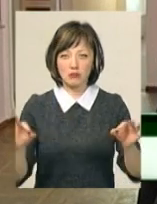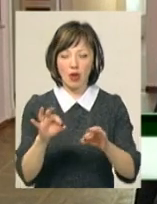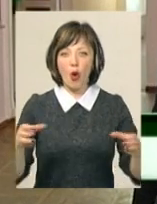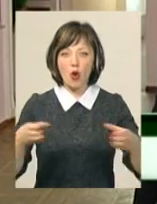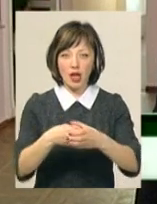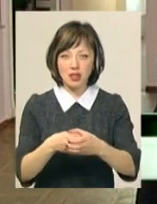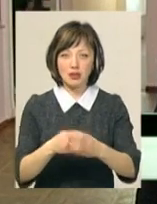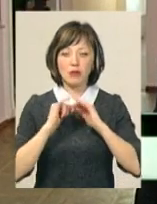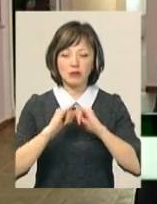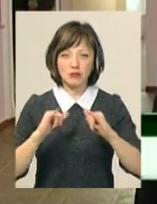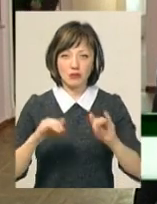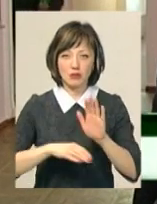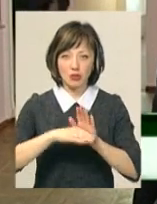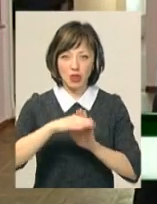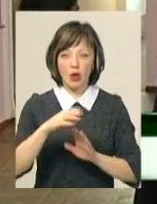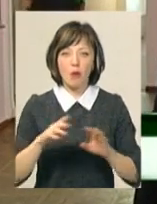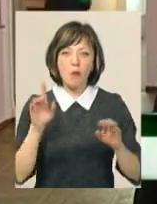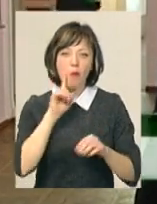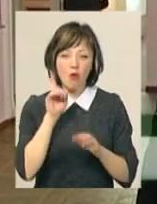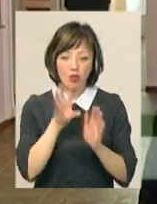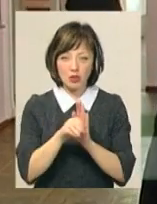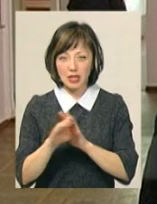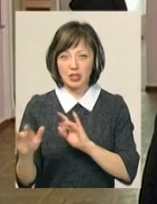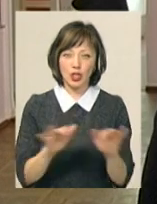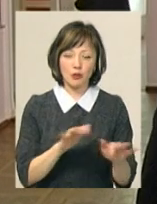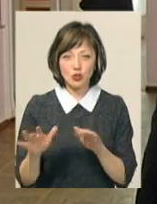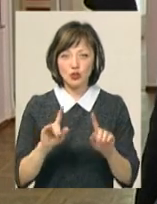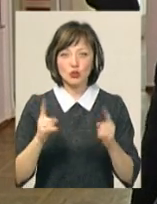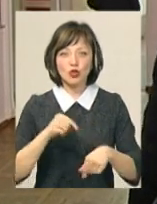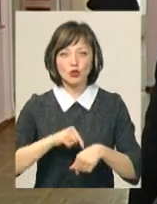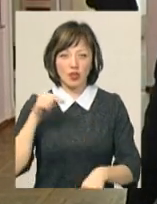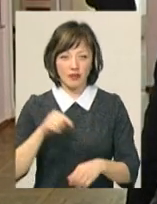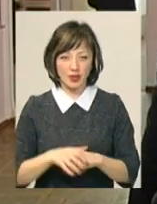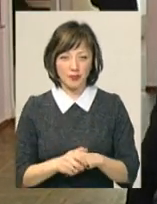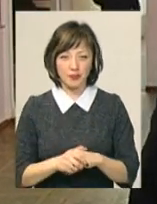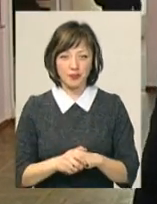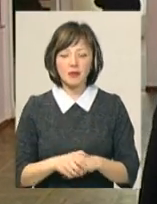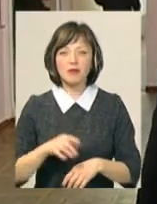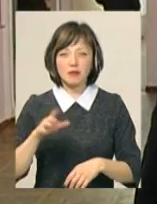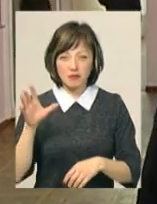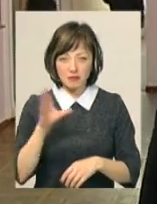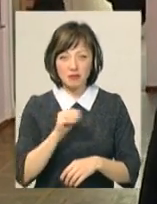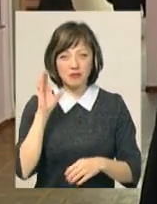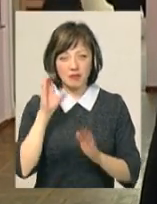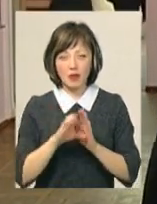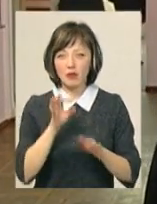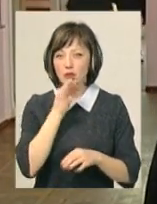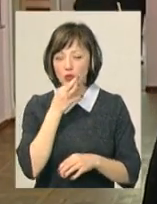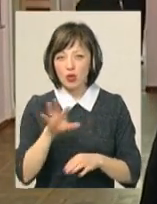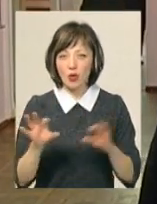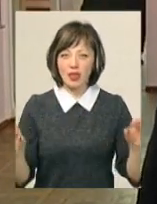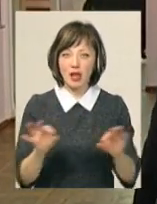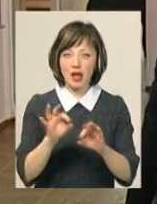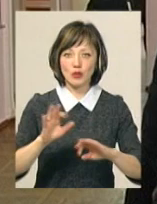оркестр росте постійно, тому що оркестр молодий, оркестр динамічний, оркестр дуже чутливий. Він відгукується на будь-яку диригентську